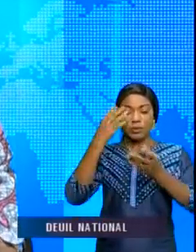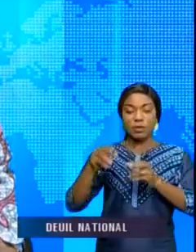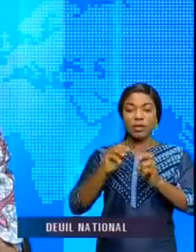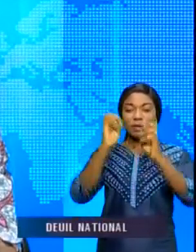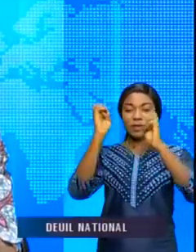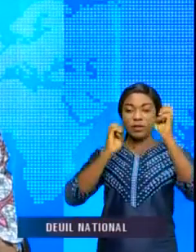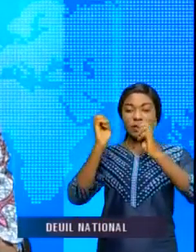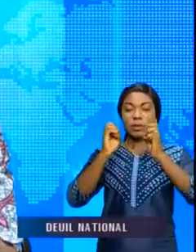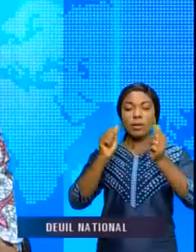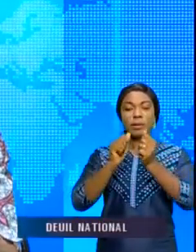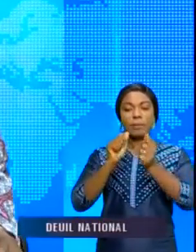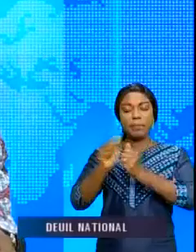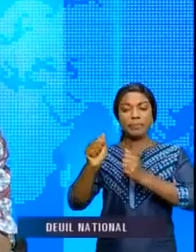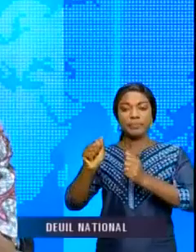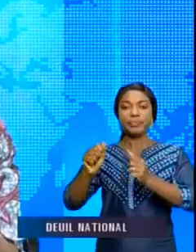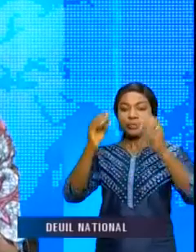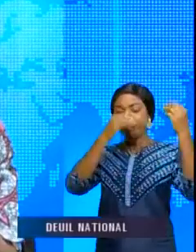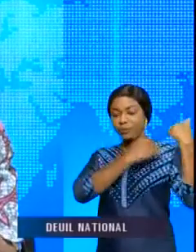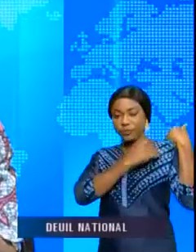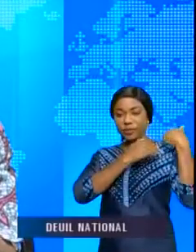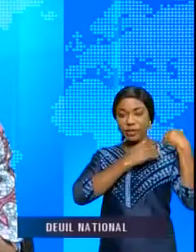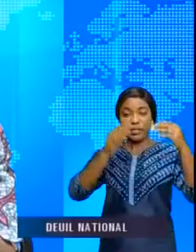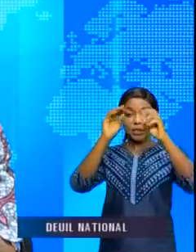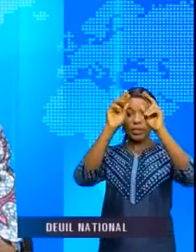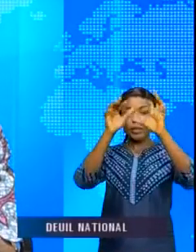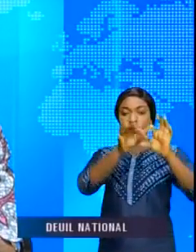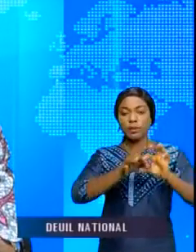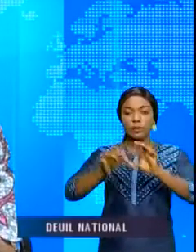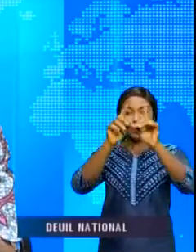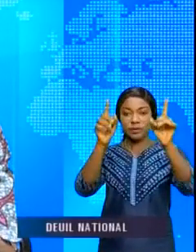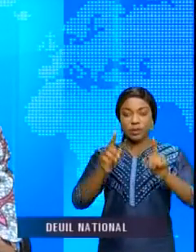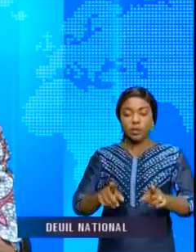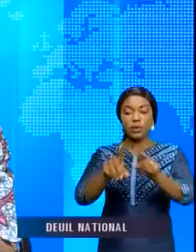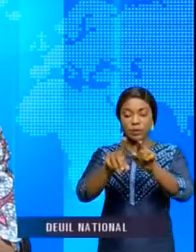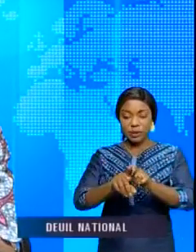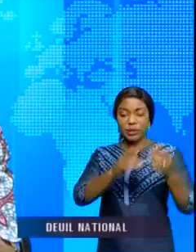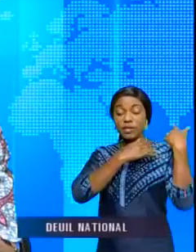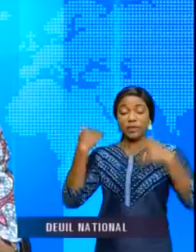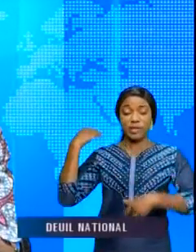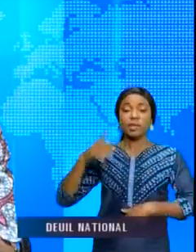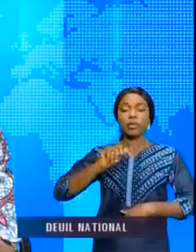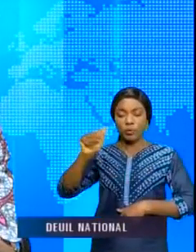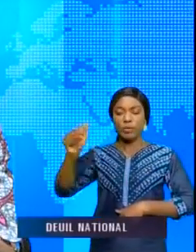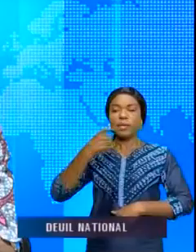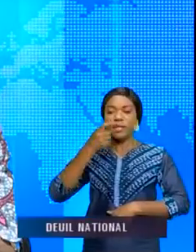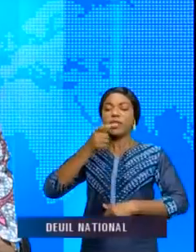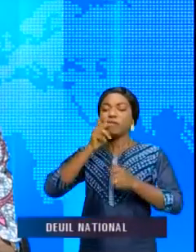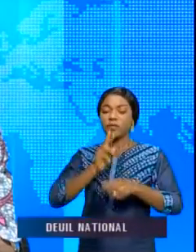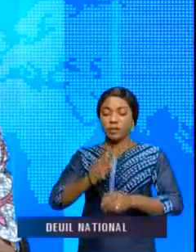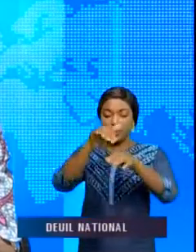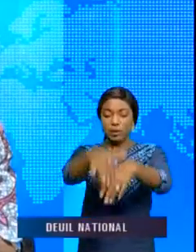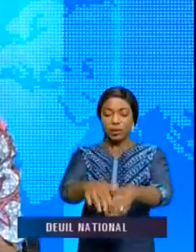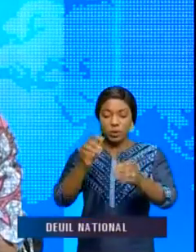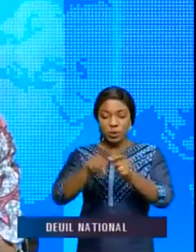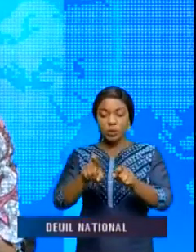les pairs de l'Union africaine. A cette occasion, le chef de l'État a confirmé l'adhésion de la République démocrate du Congo comme 41e membre du